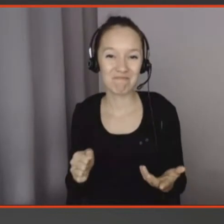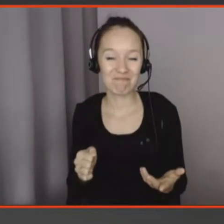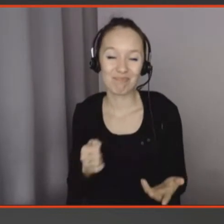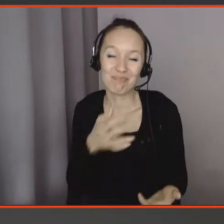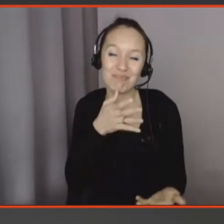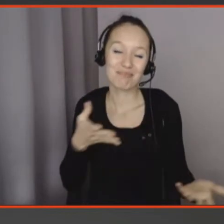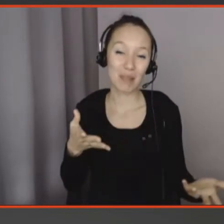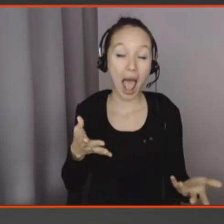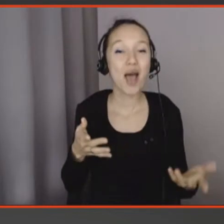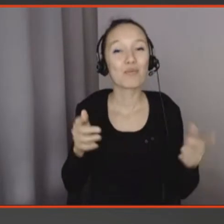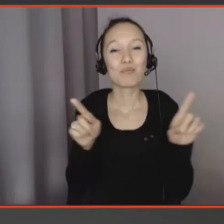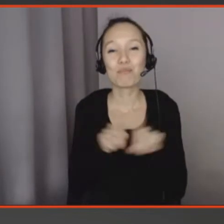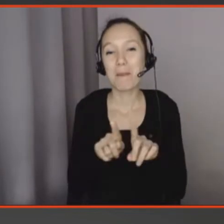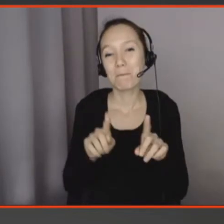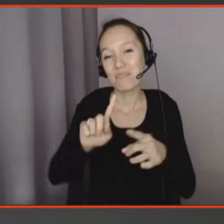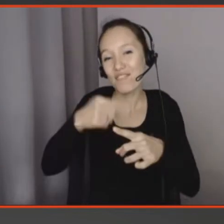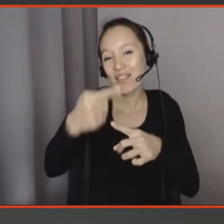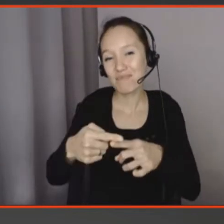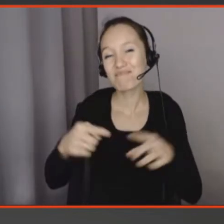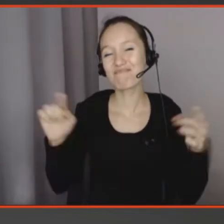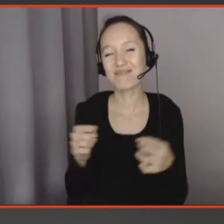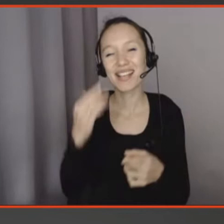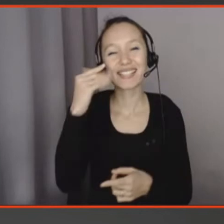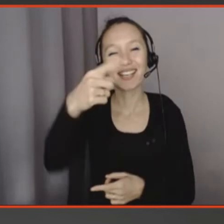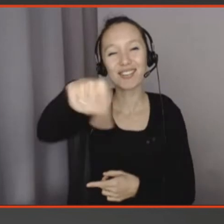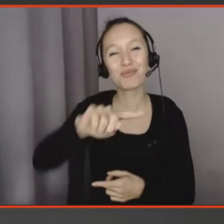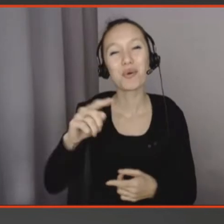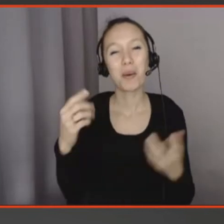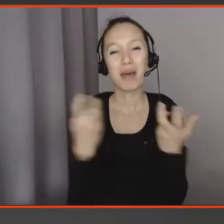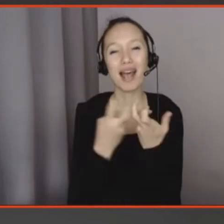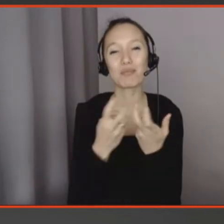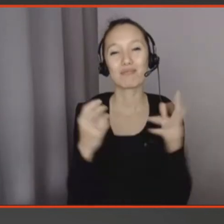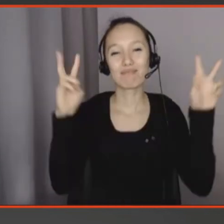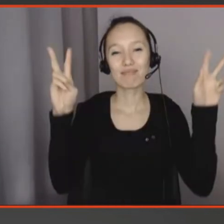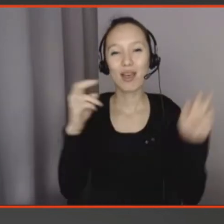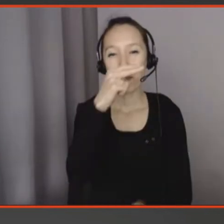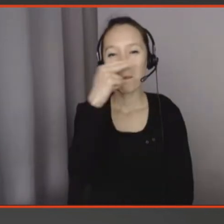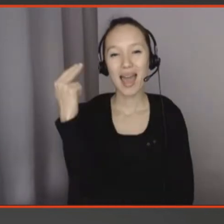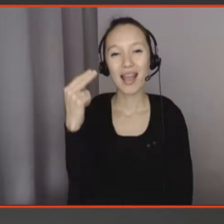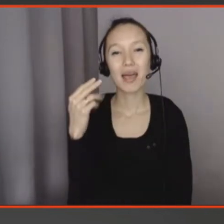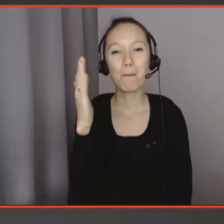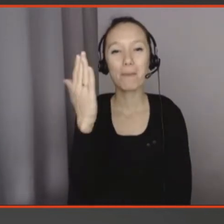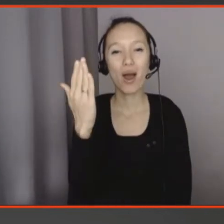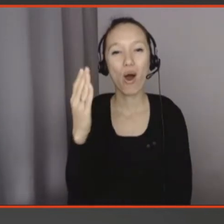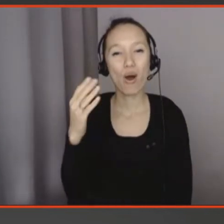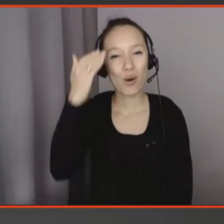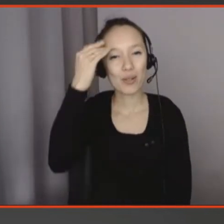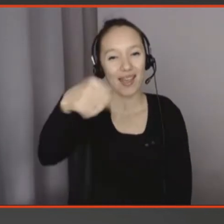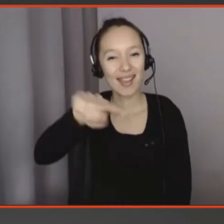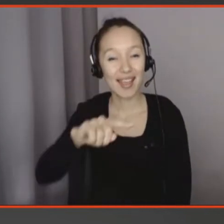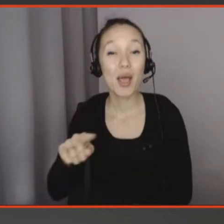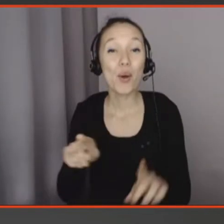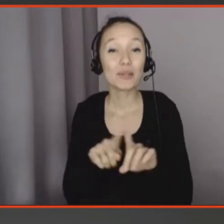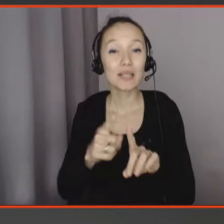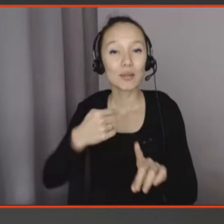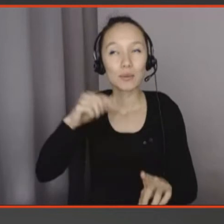films, tout le monde connaît Black Mirror je suppose, d'objets ou de prototypes. Et ça pose vraiment la question et si ? Et si